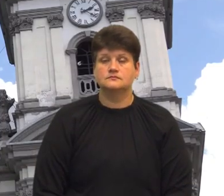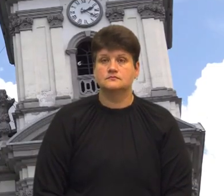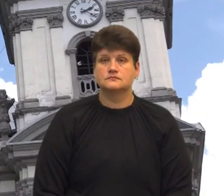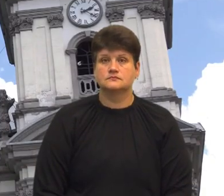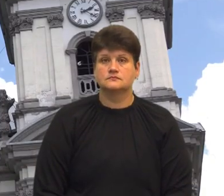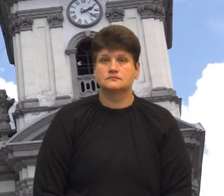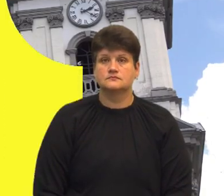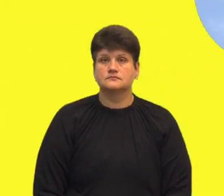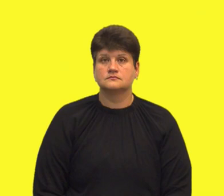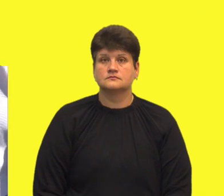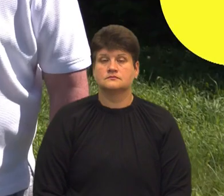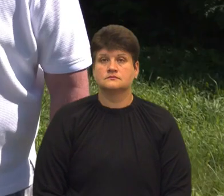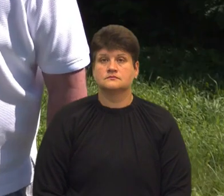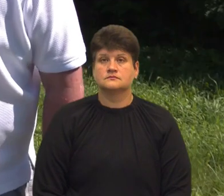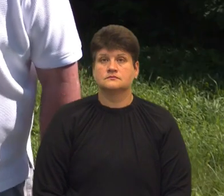Тернопіль